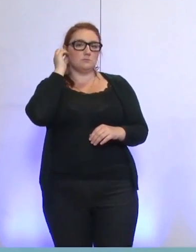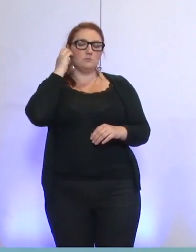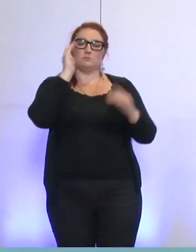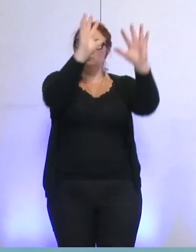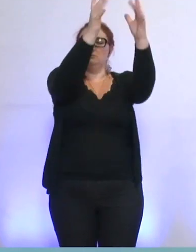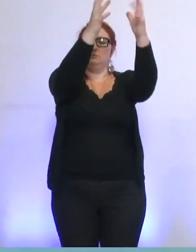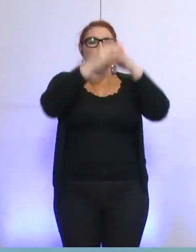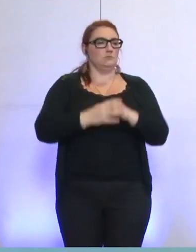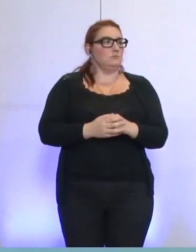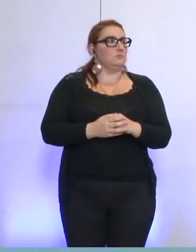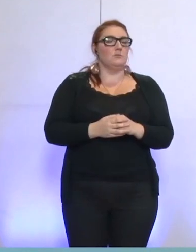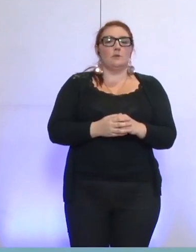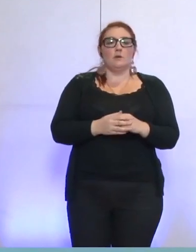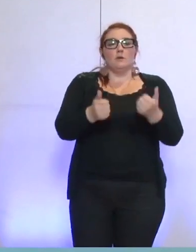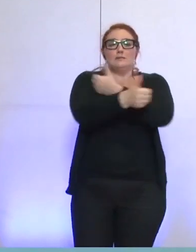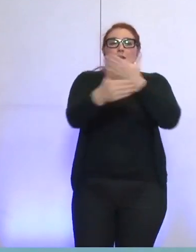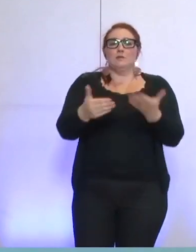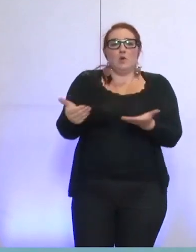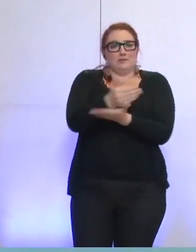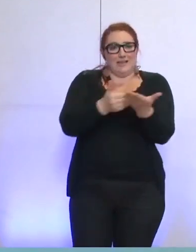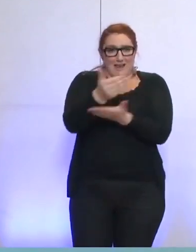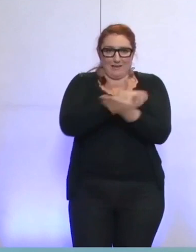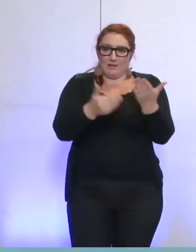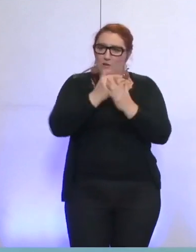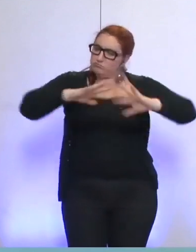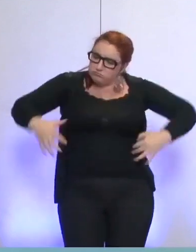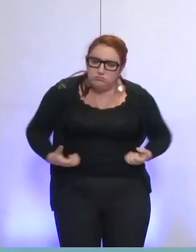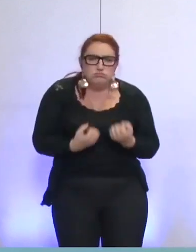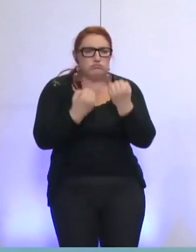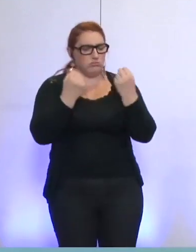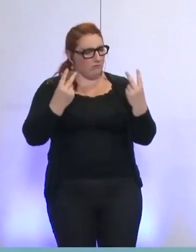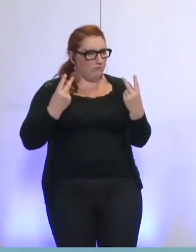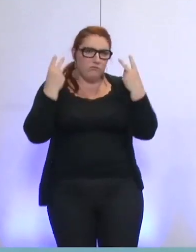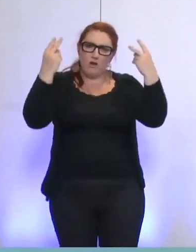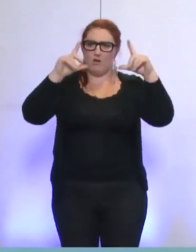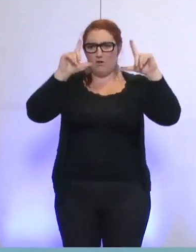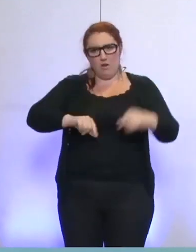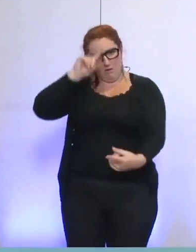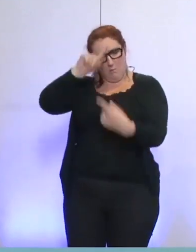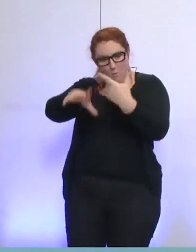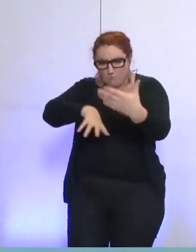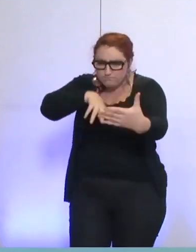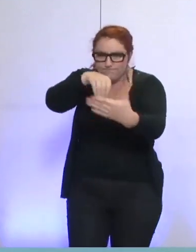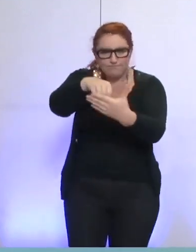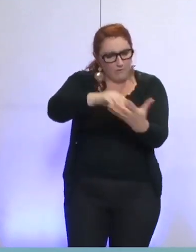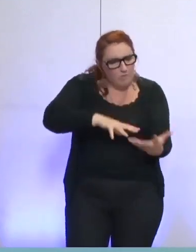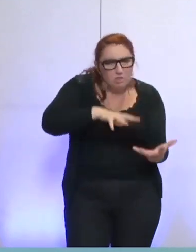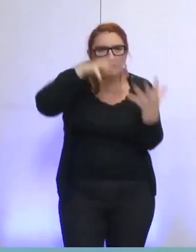Les salariés du secteur disposent de nombre de compétences et d'atouts pour prendre toute leur place dans ce système énergétique en développement.